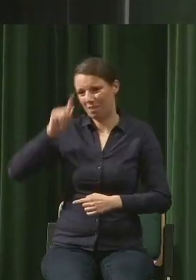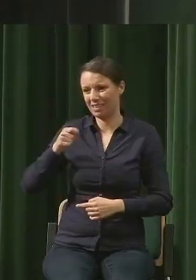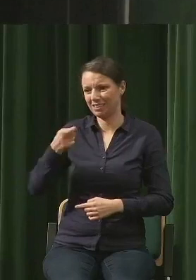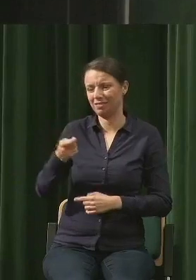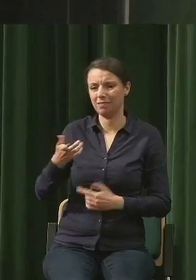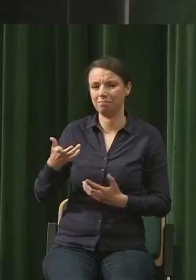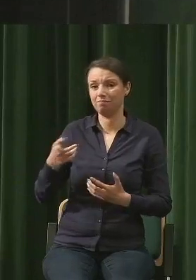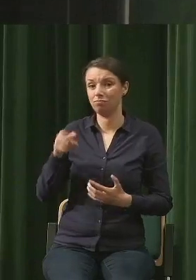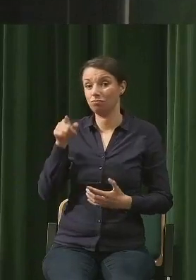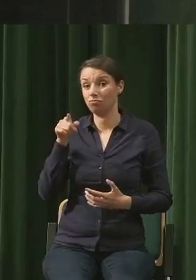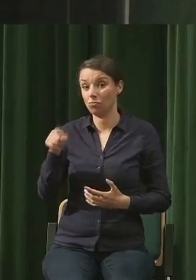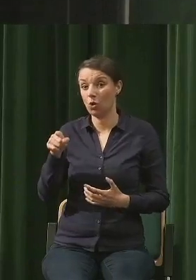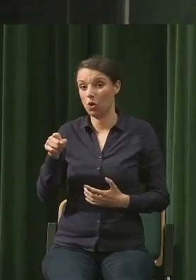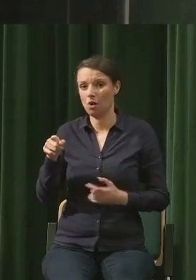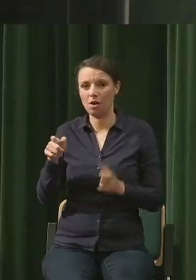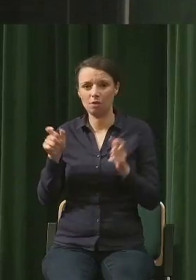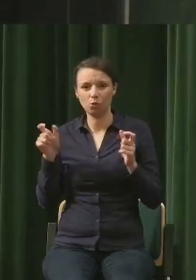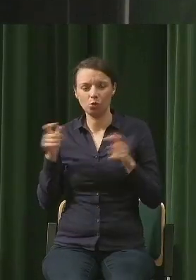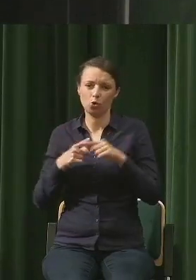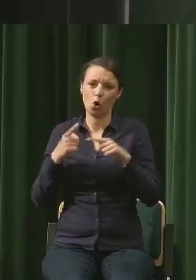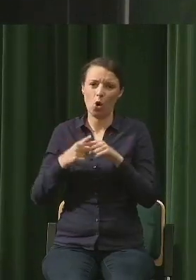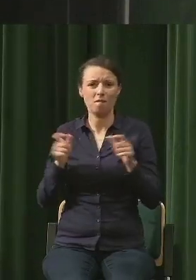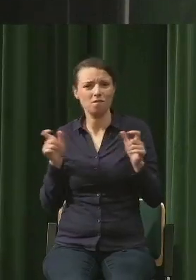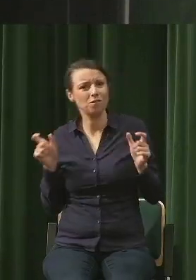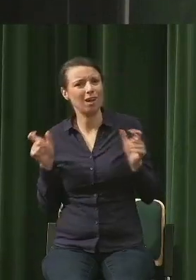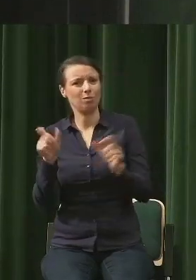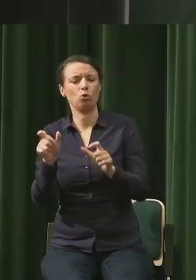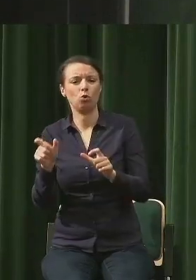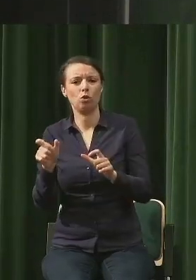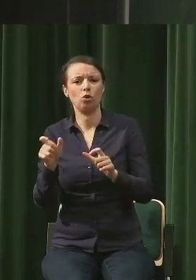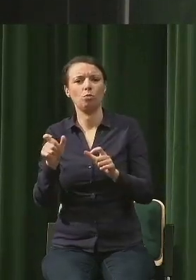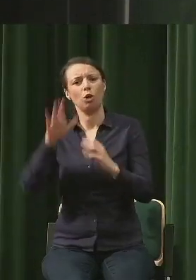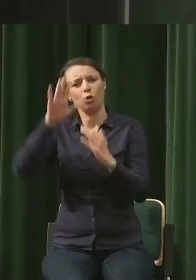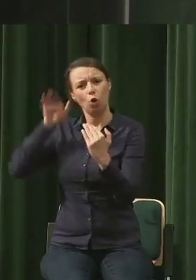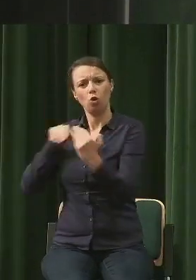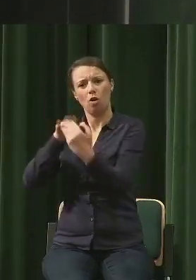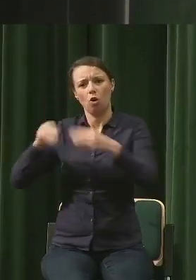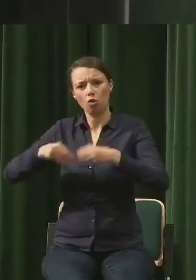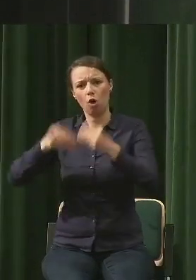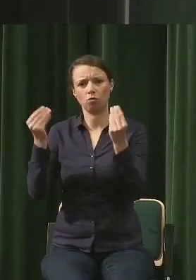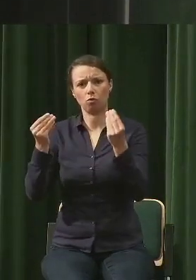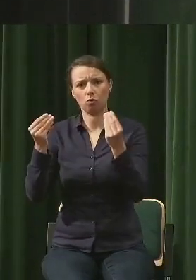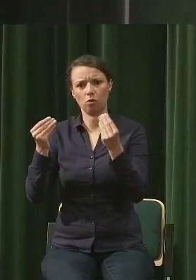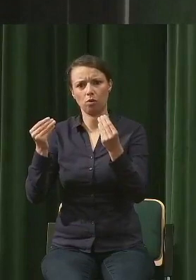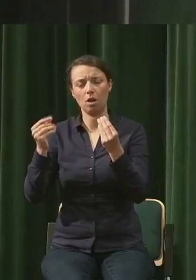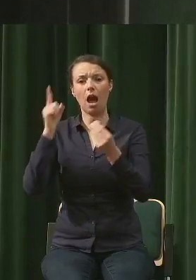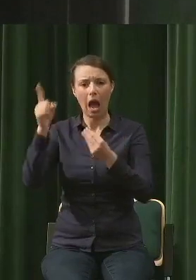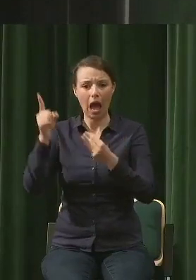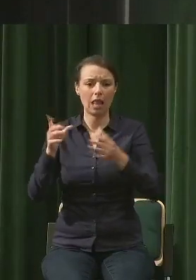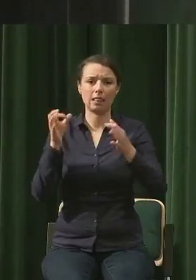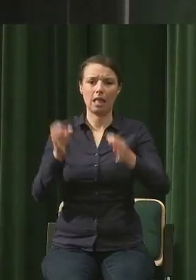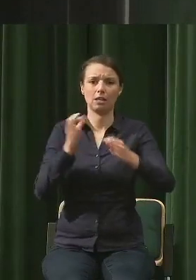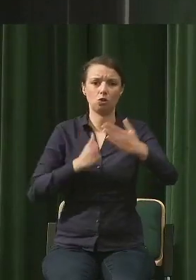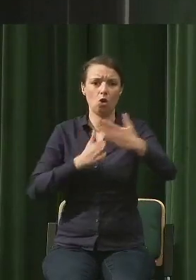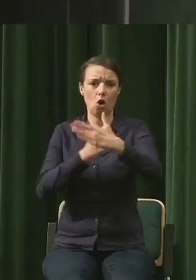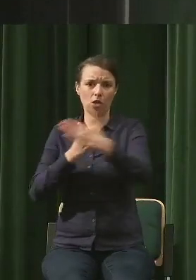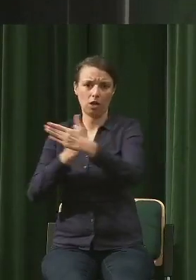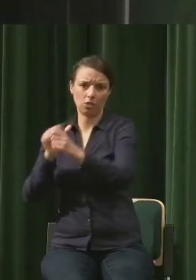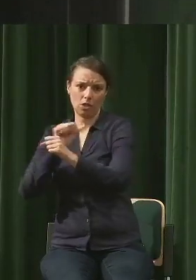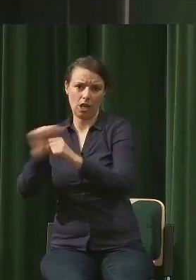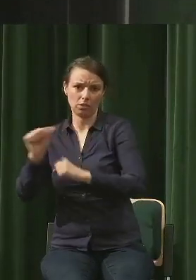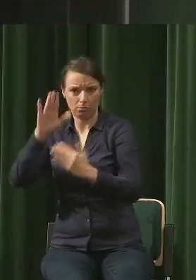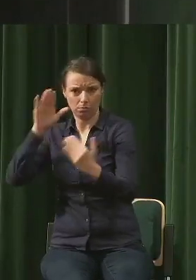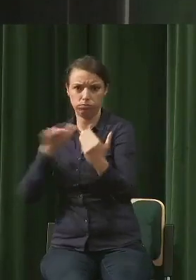wymuszaniem dostosowania rozwoju do ograniczeń, które są. Oczywiście